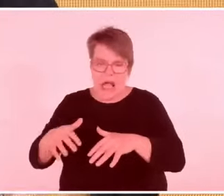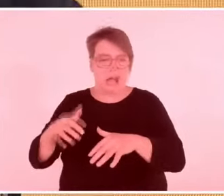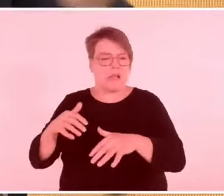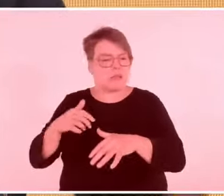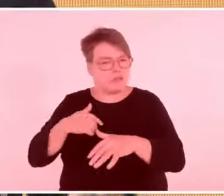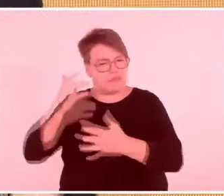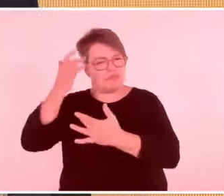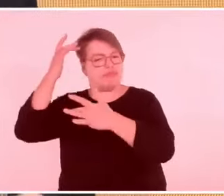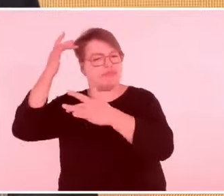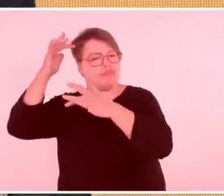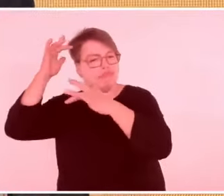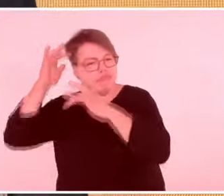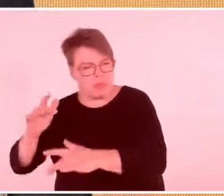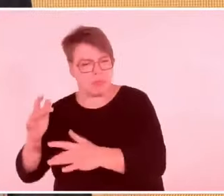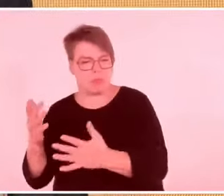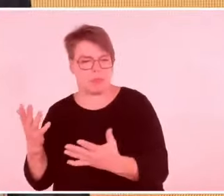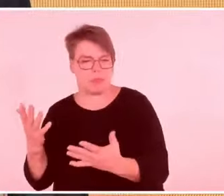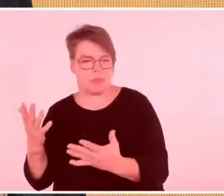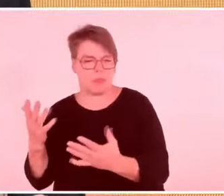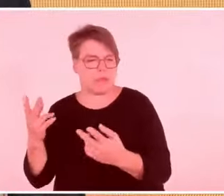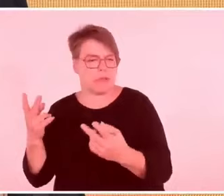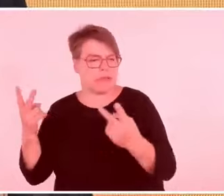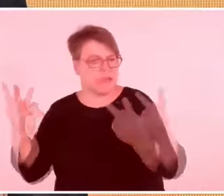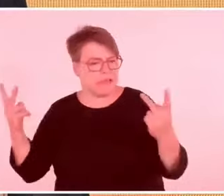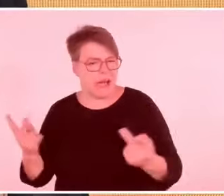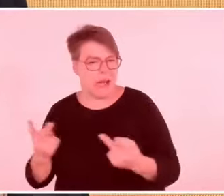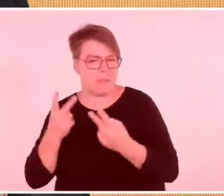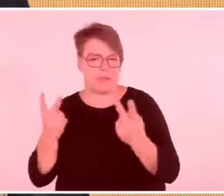Arafat wurde ganz zu Recht